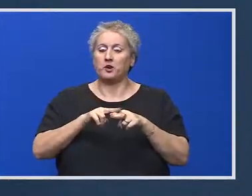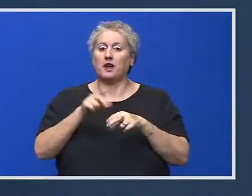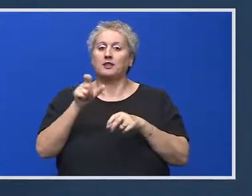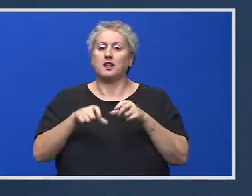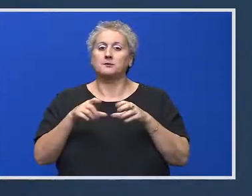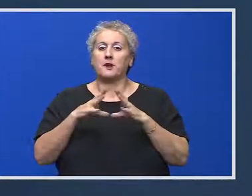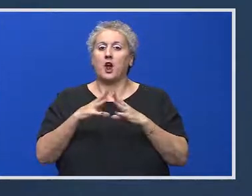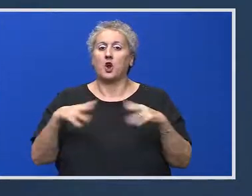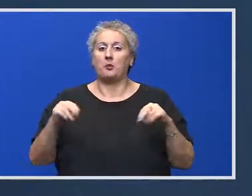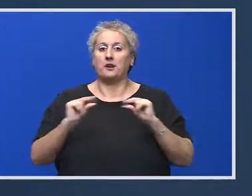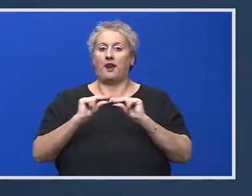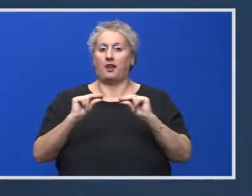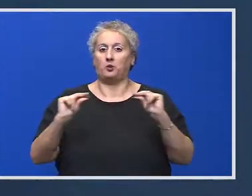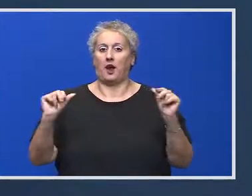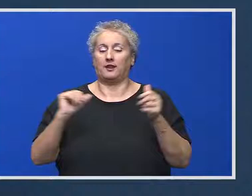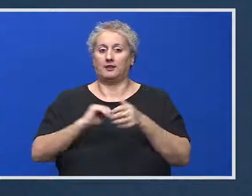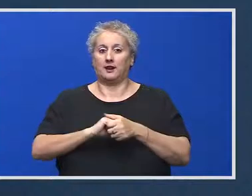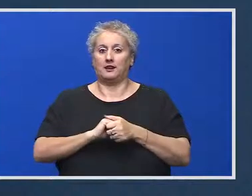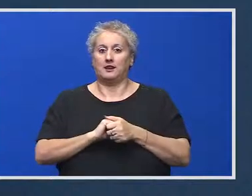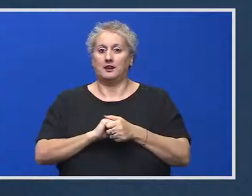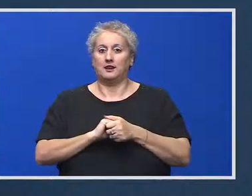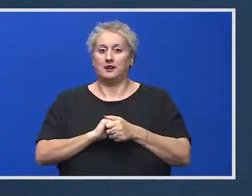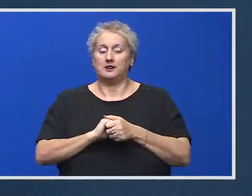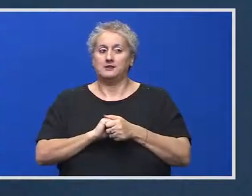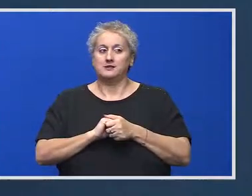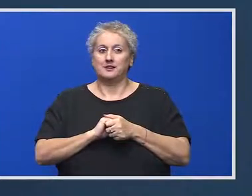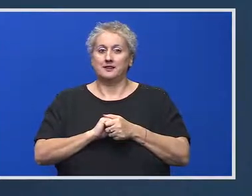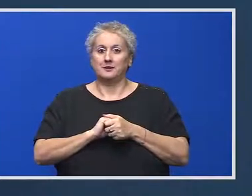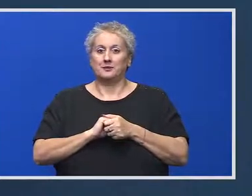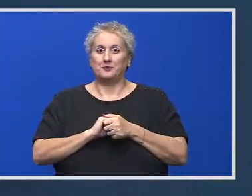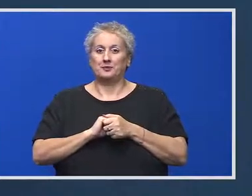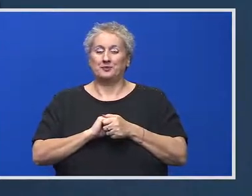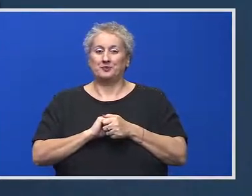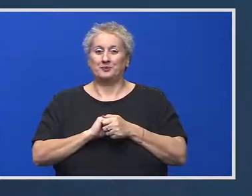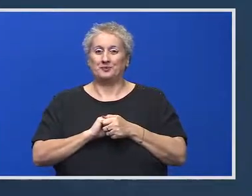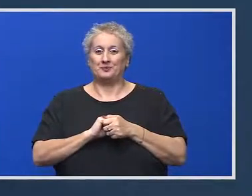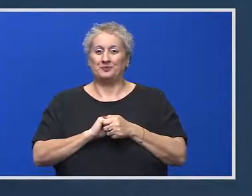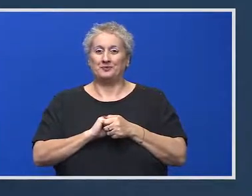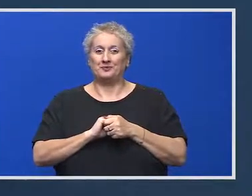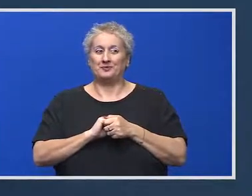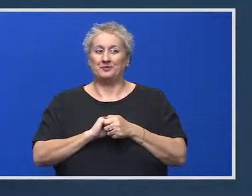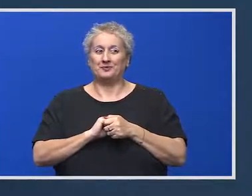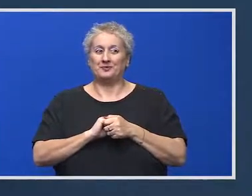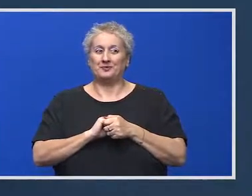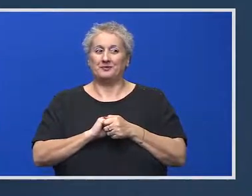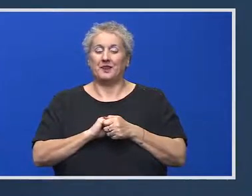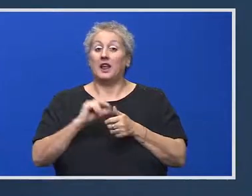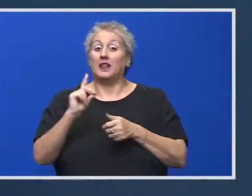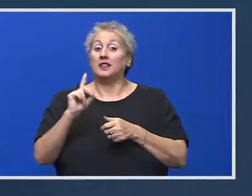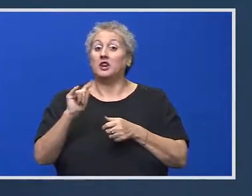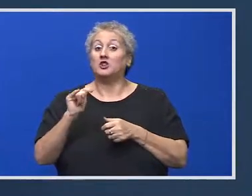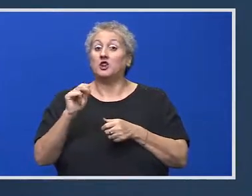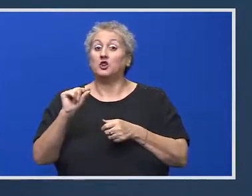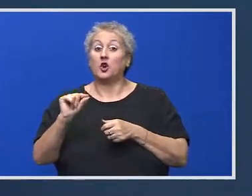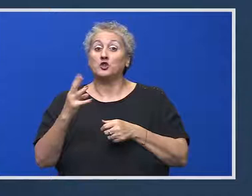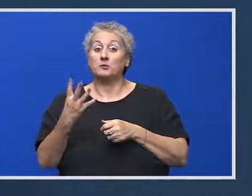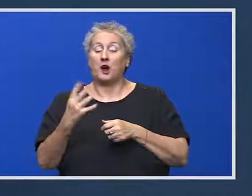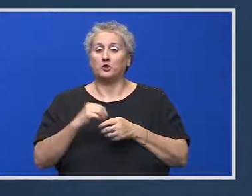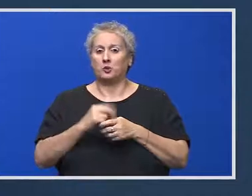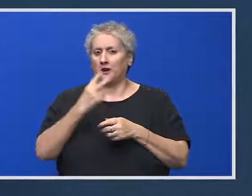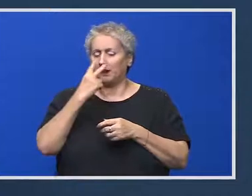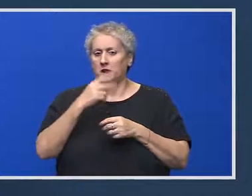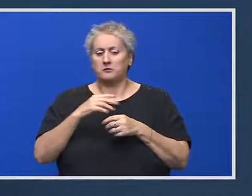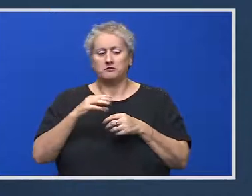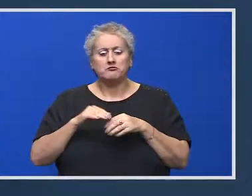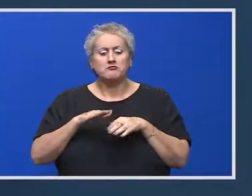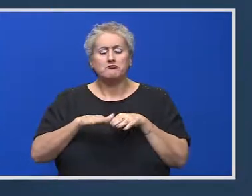România Educată. Bună ziua! Bună ziua! Ema Stoica, Digi24. Vedem